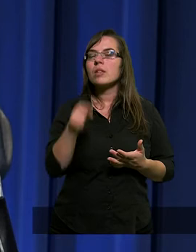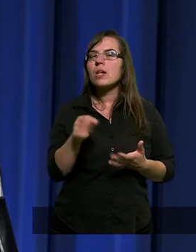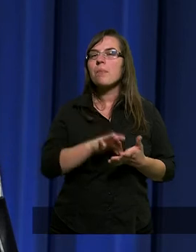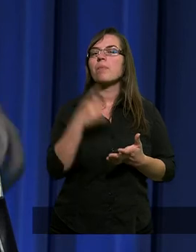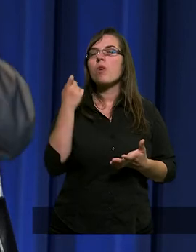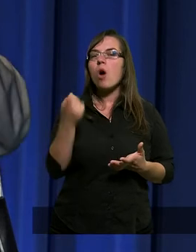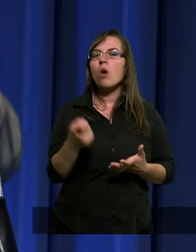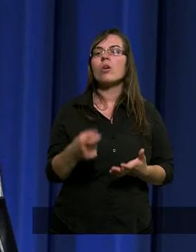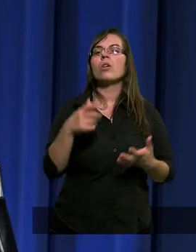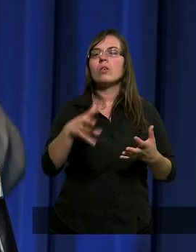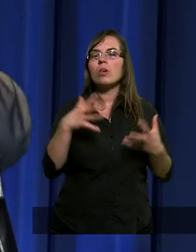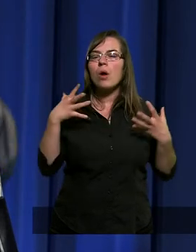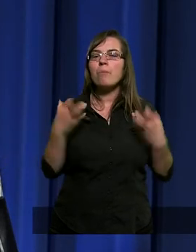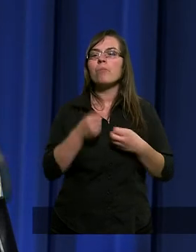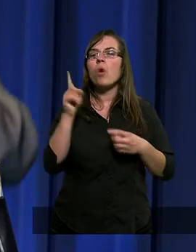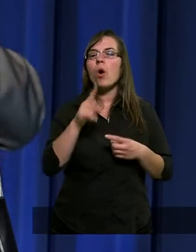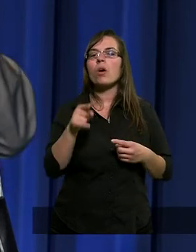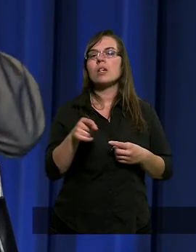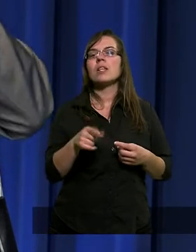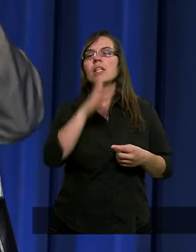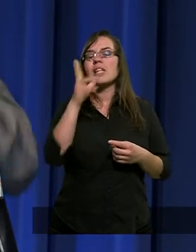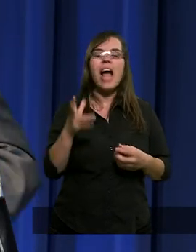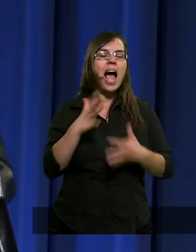tym momencie, gdy podjął tą